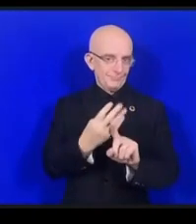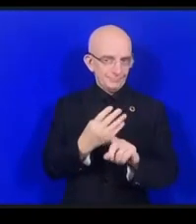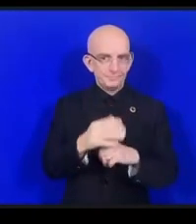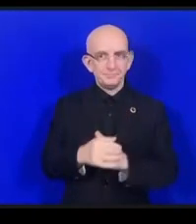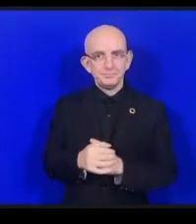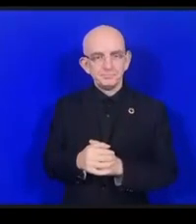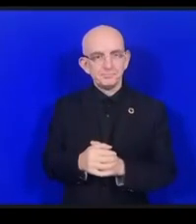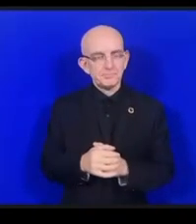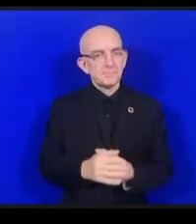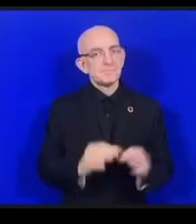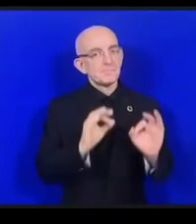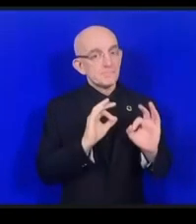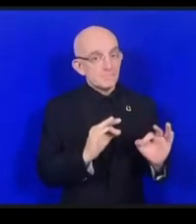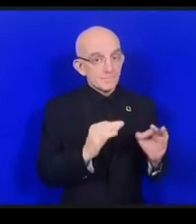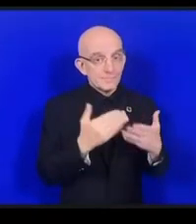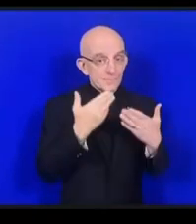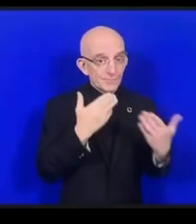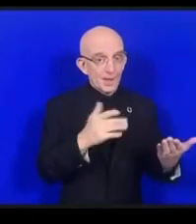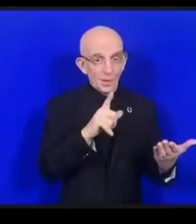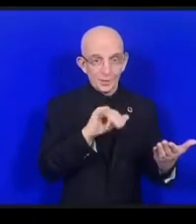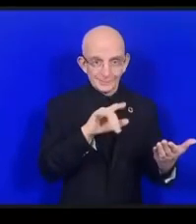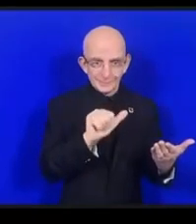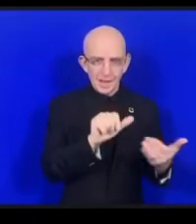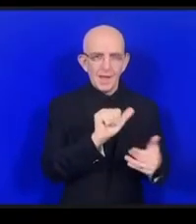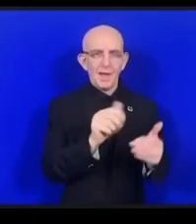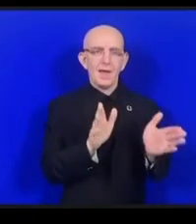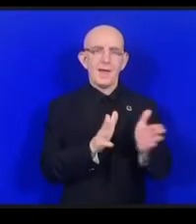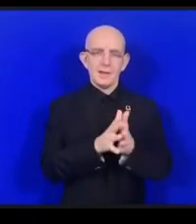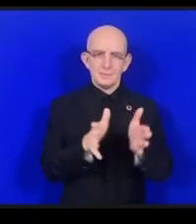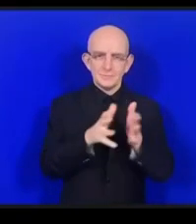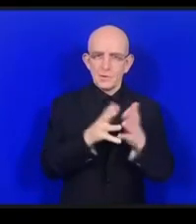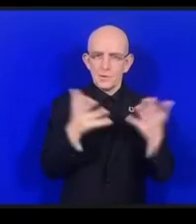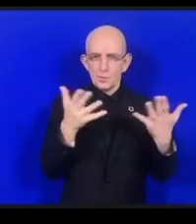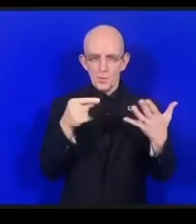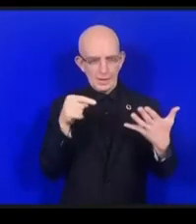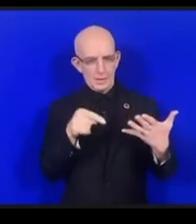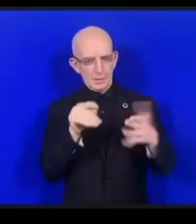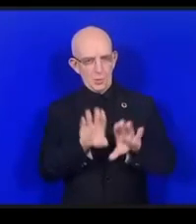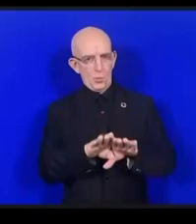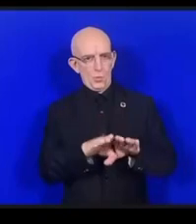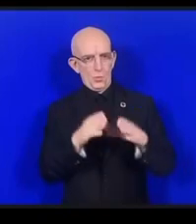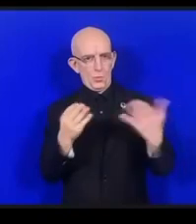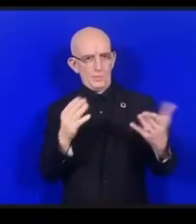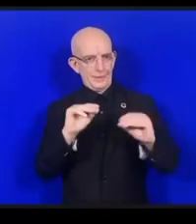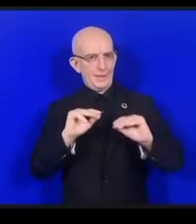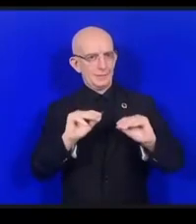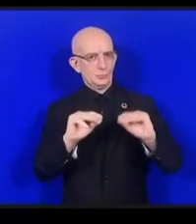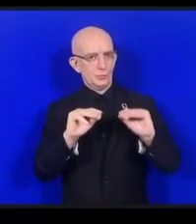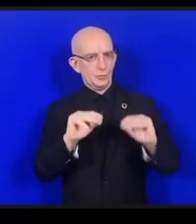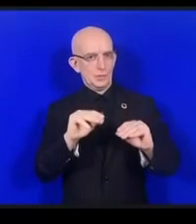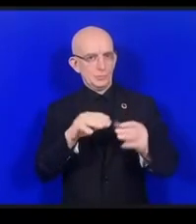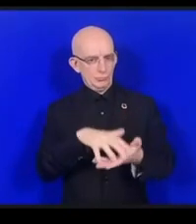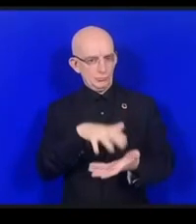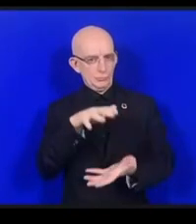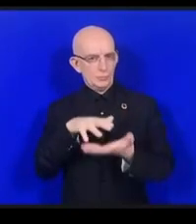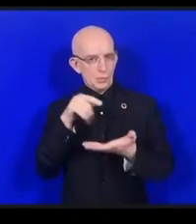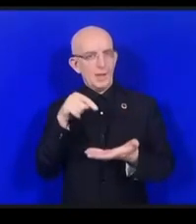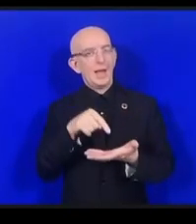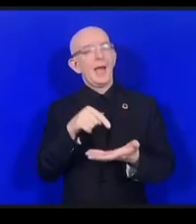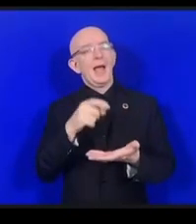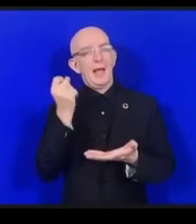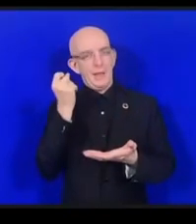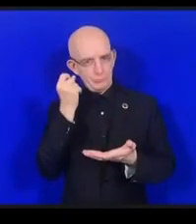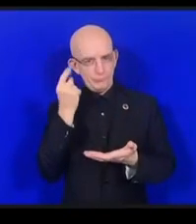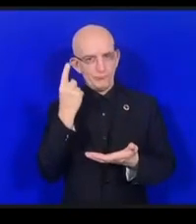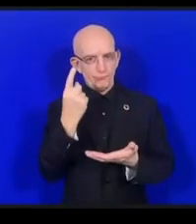でオープンとオープンエデュケーショのリソースの意味とそしてその重要性を説明してくださいましたでは次にモハメド・シャビア